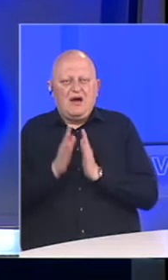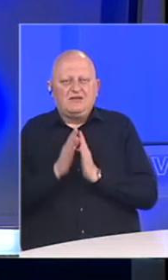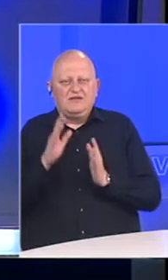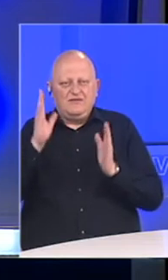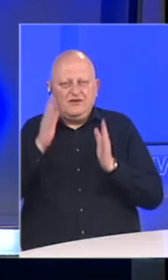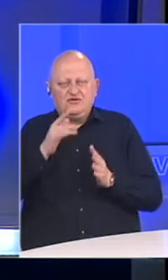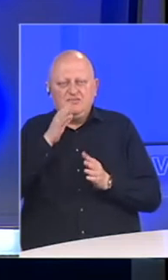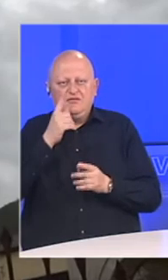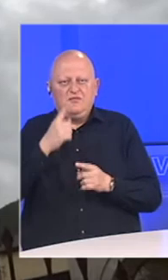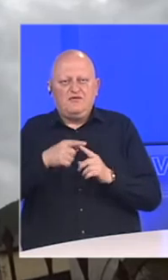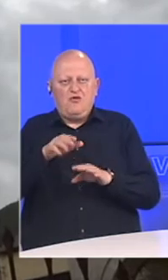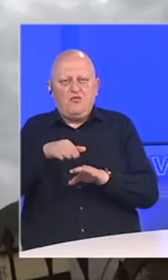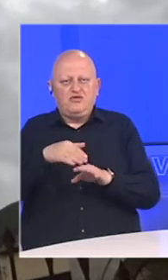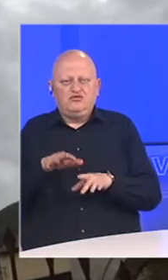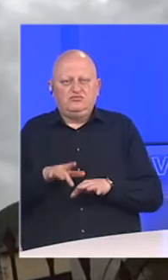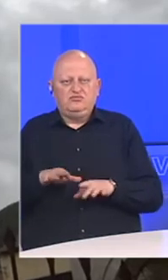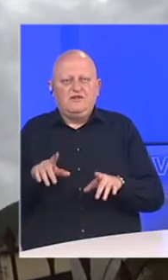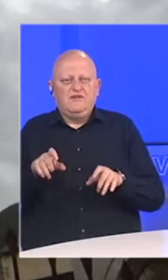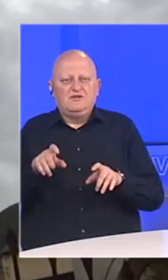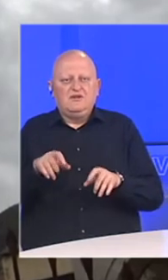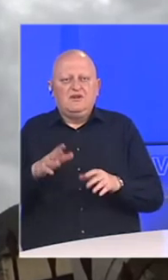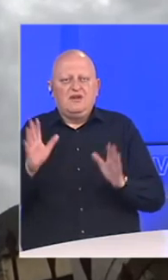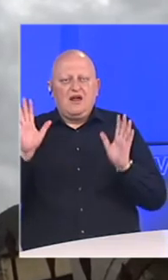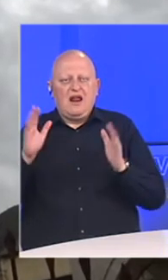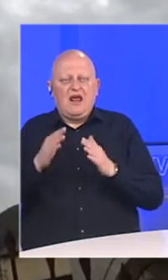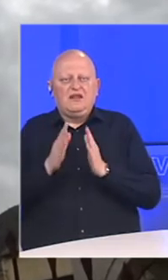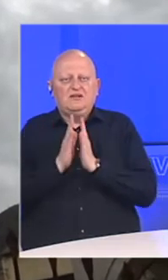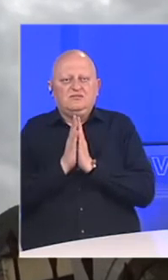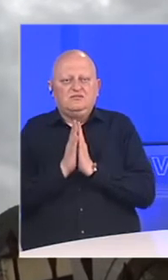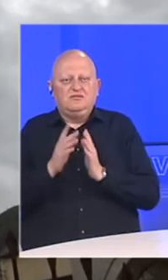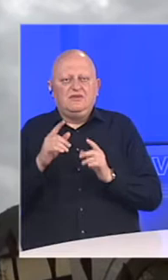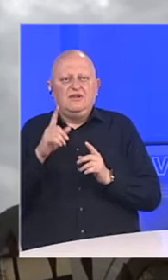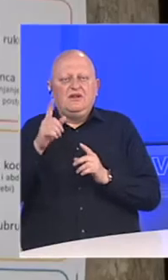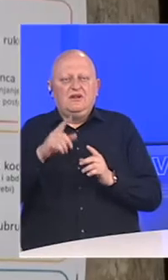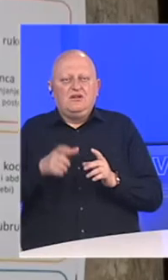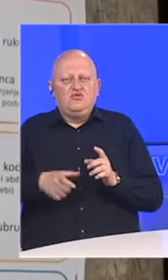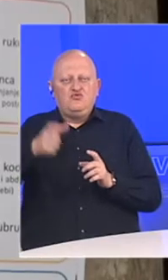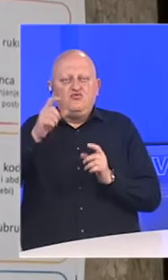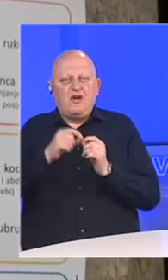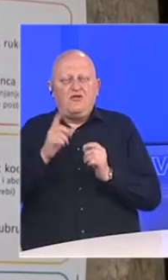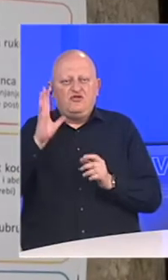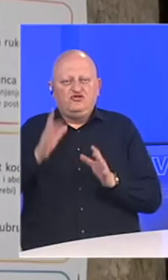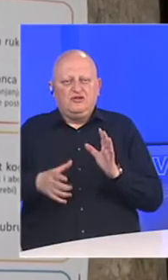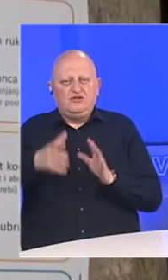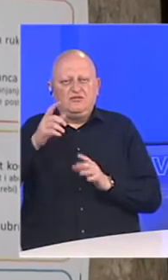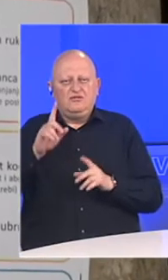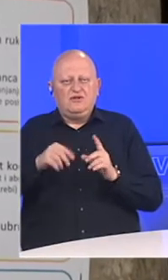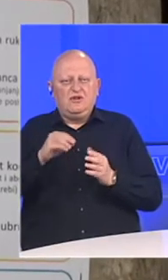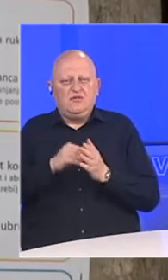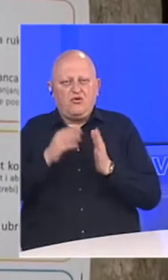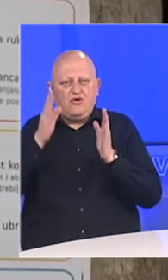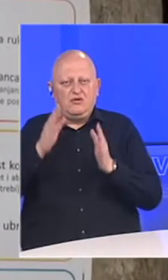Sarajevu su prvi put od početka pandemije koronavirusa klanjali podne namaz u Begovoj džami. Određeni broj